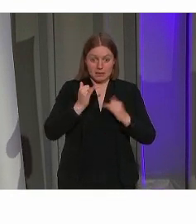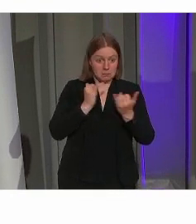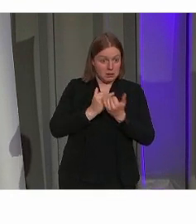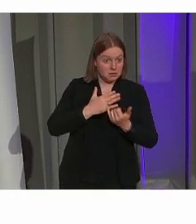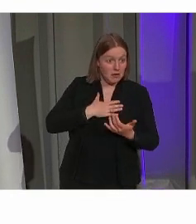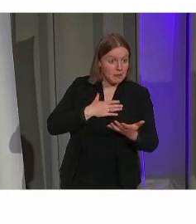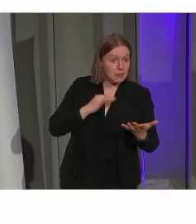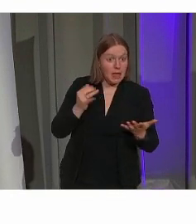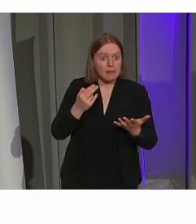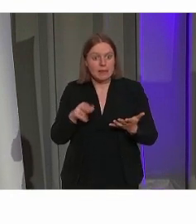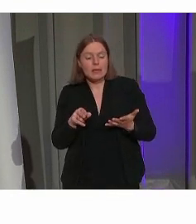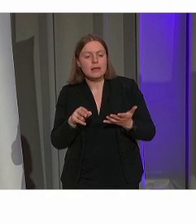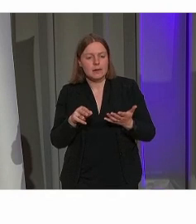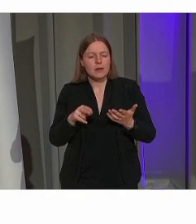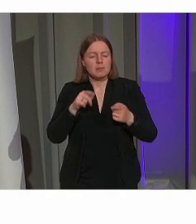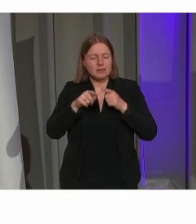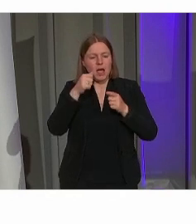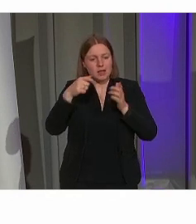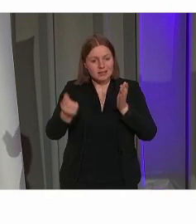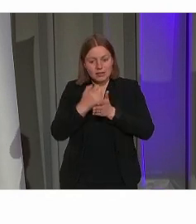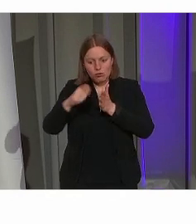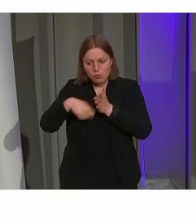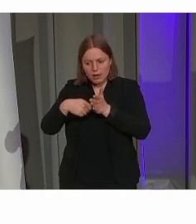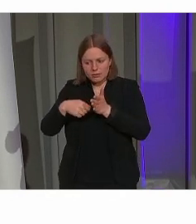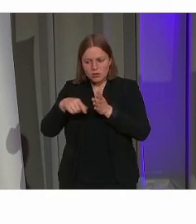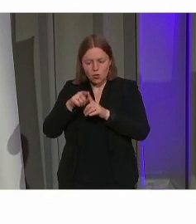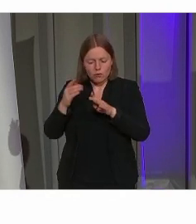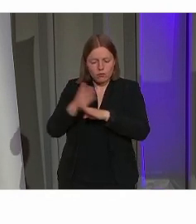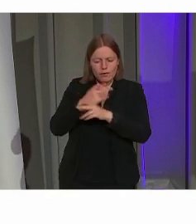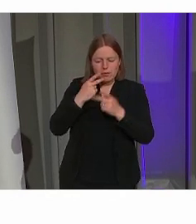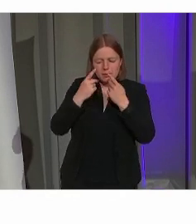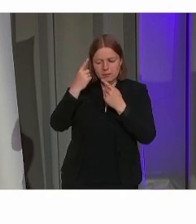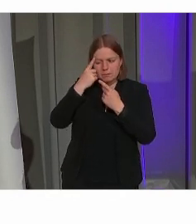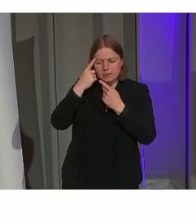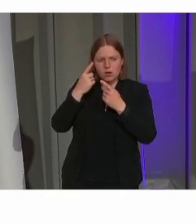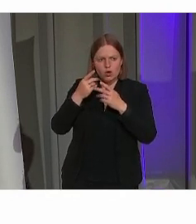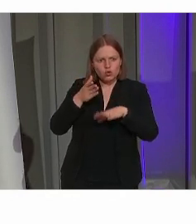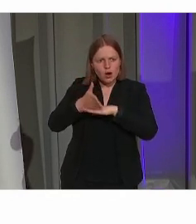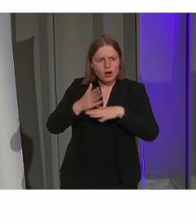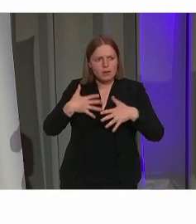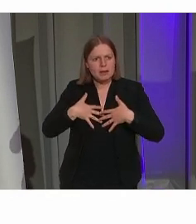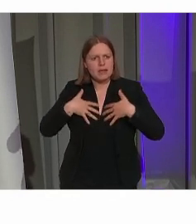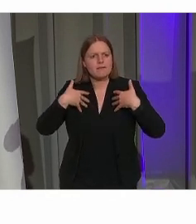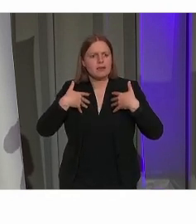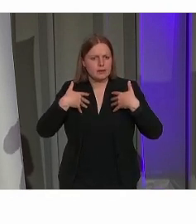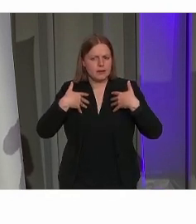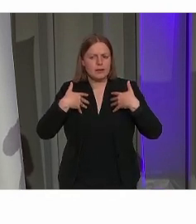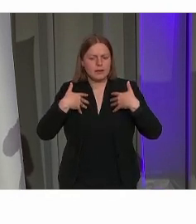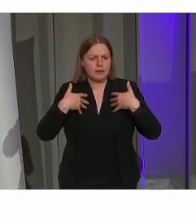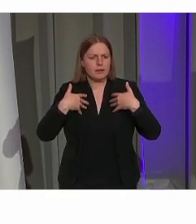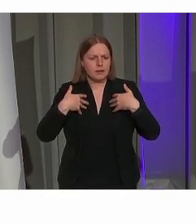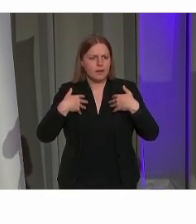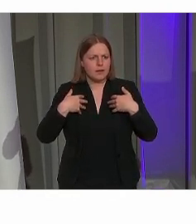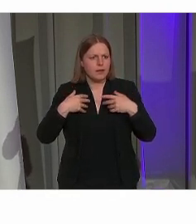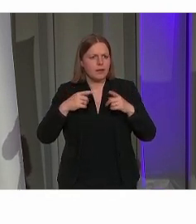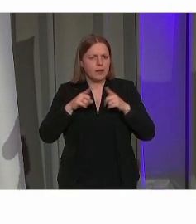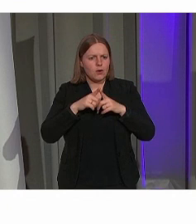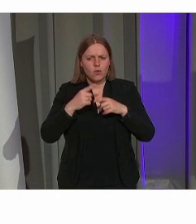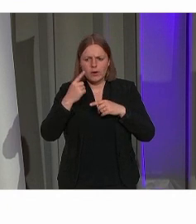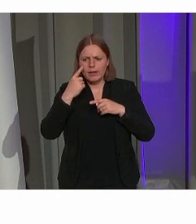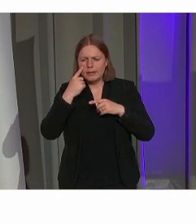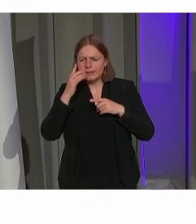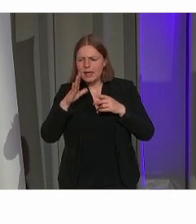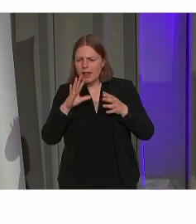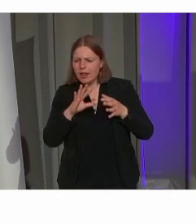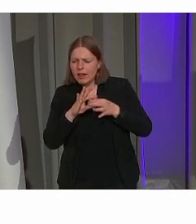Bij nieuwe projecten wordt dan ook ingezet op toegankelijke beleving. Ik zie hier ook al direct de linken met de spreker van Herita.